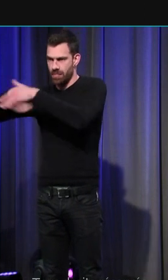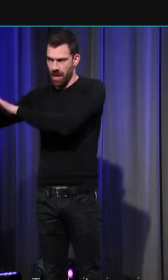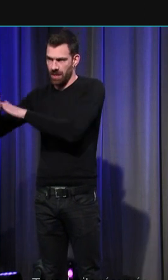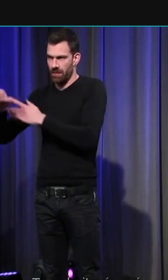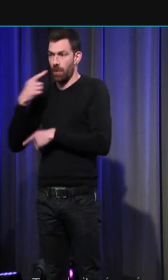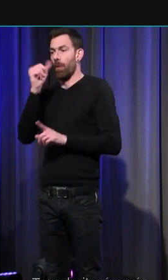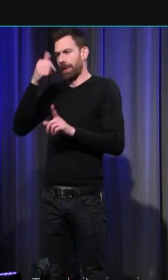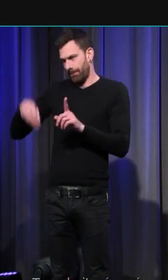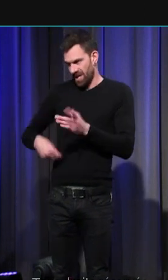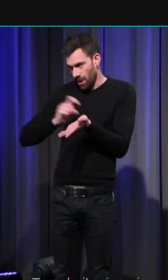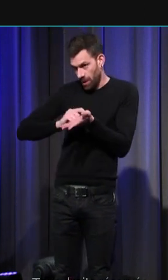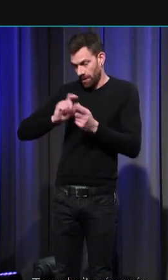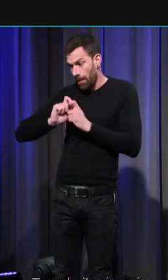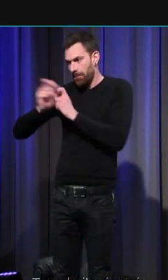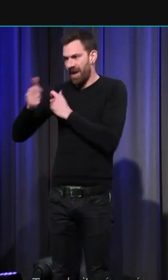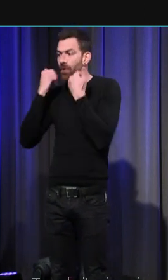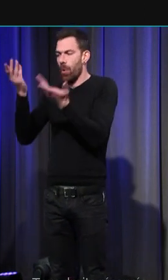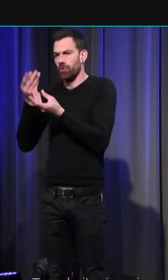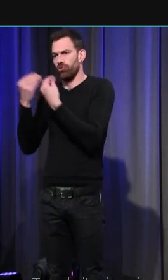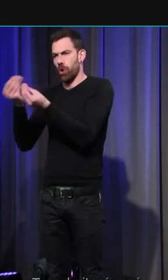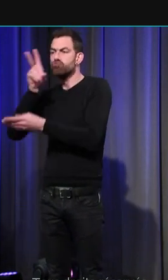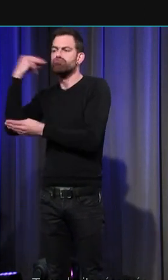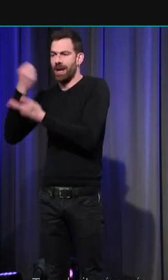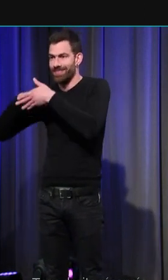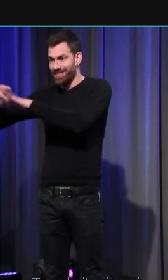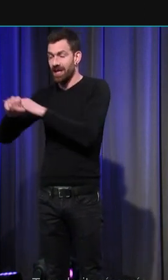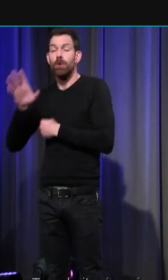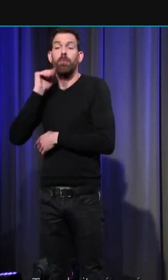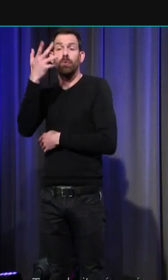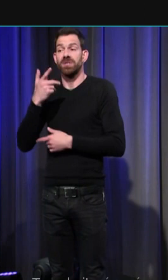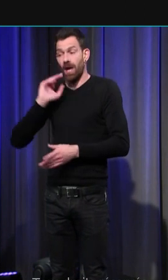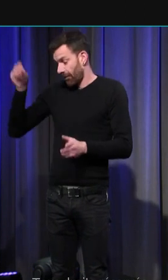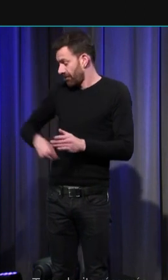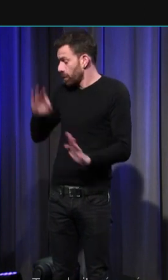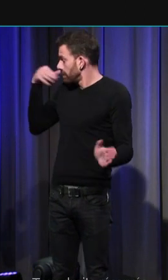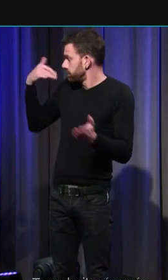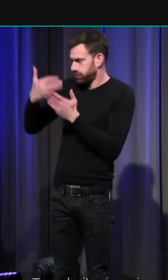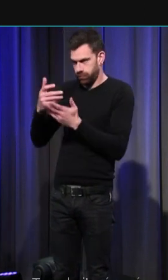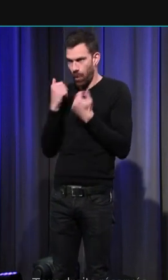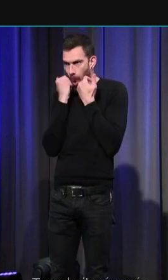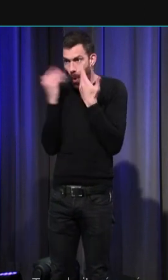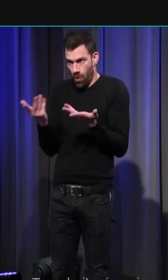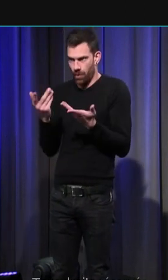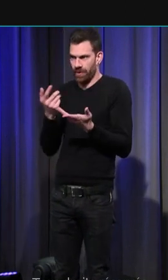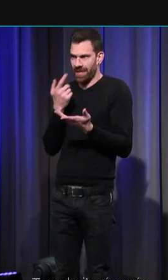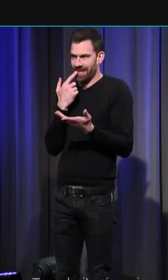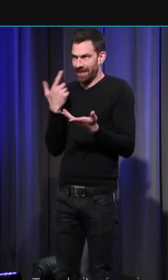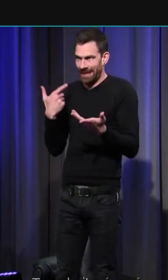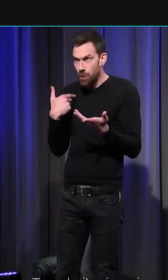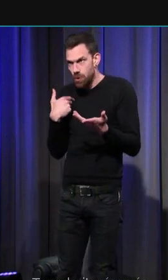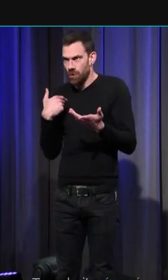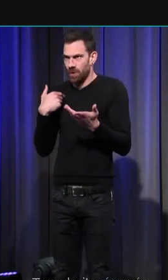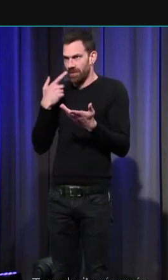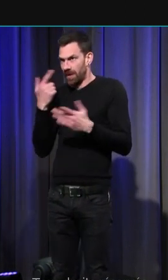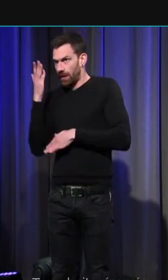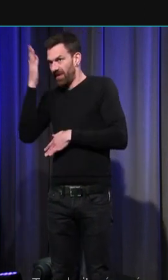originel. C'est pourquoi avoir honte de ces fautes passées c'est déjà craindre le déshonneur des péchés